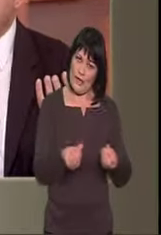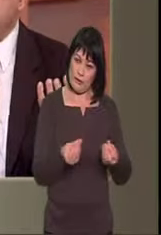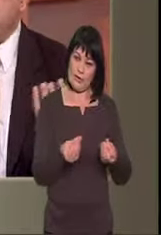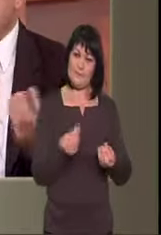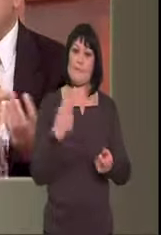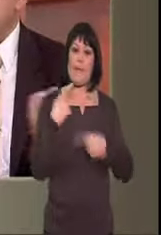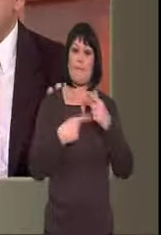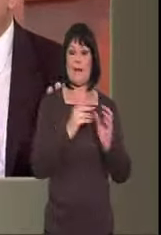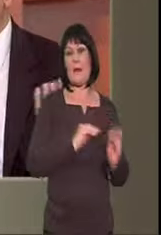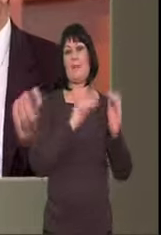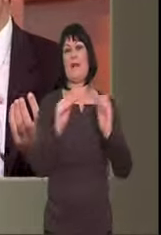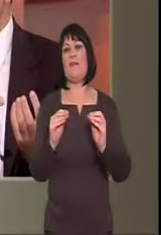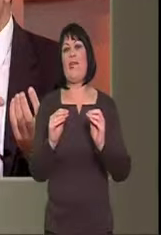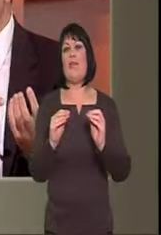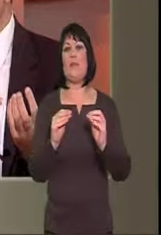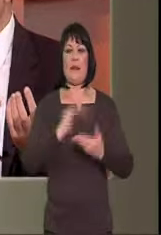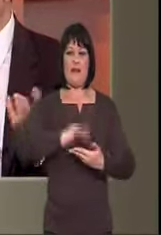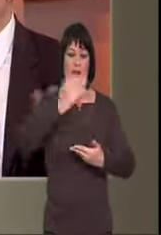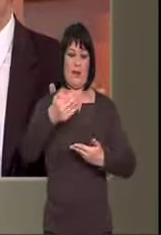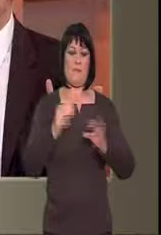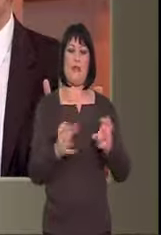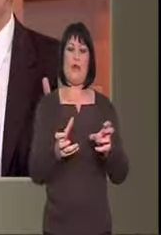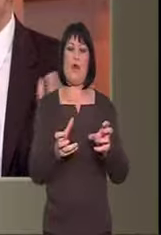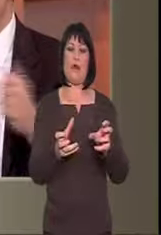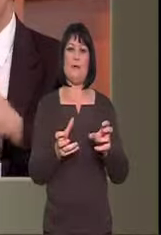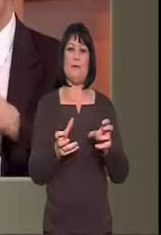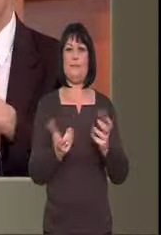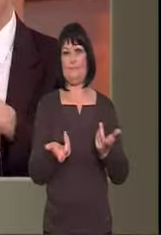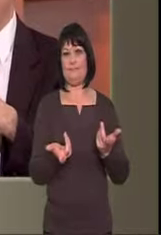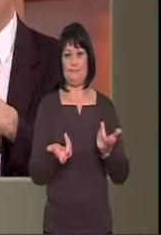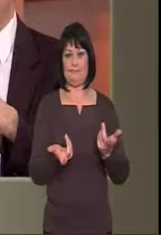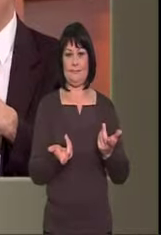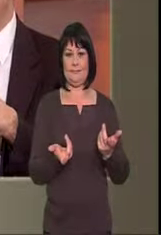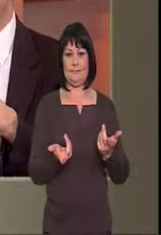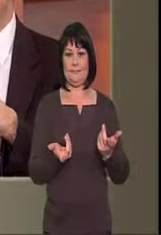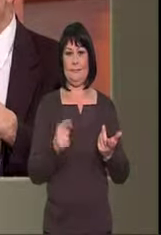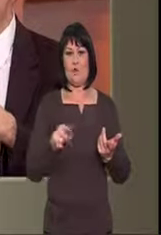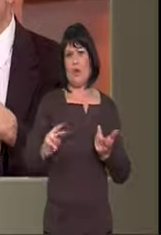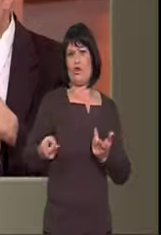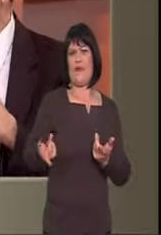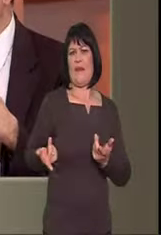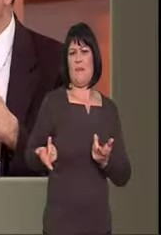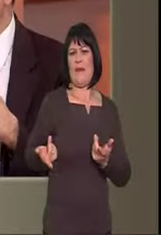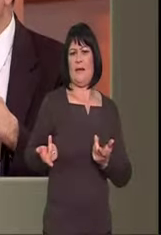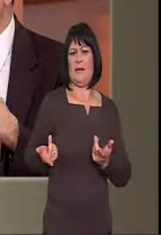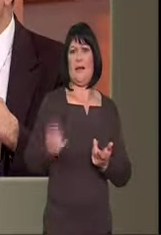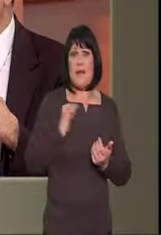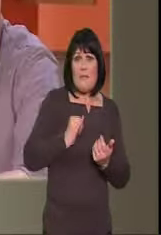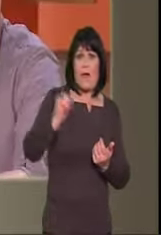μεταφέρεται μέσω τηλεπικοινωνιών. Τώρα, οι τηλεπικοινωνίες μπορεί να είναι στο διπλανό δωμάτιο ή στη διπλανή ή πύρο.